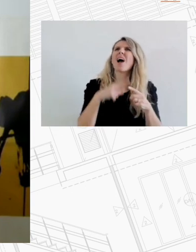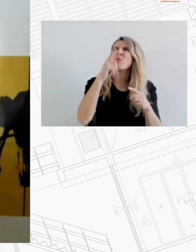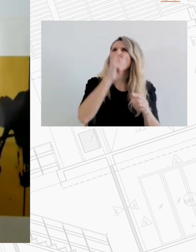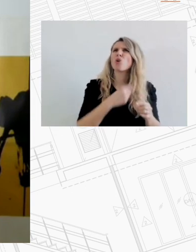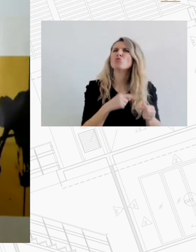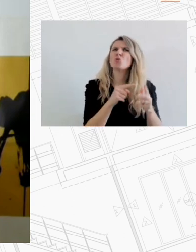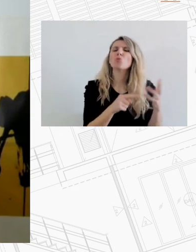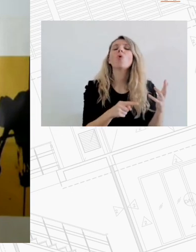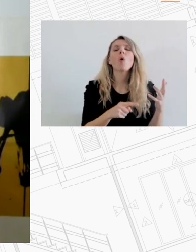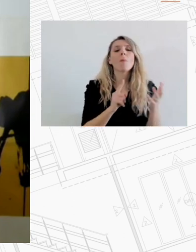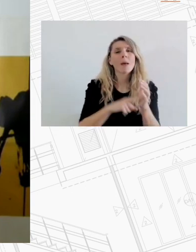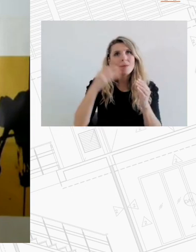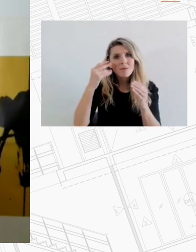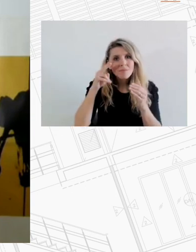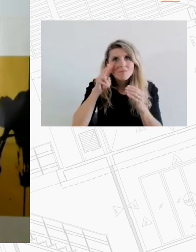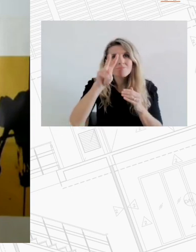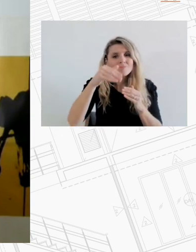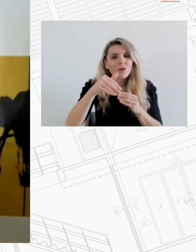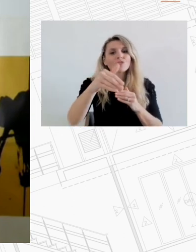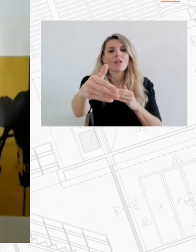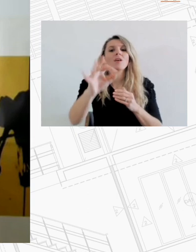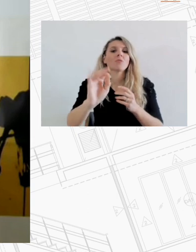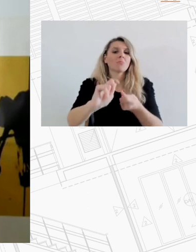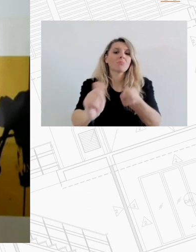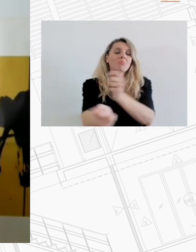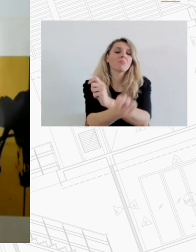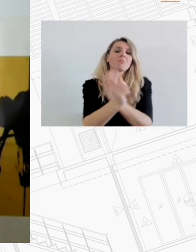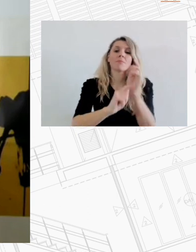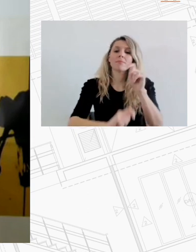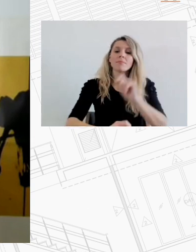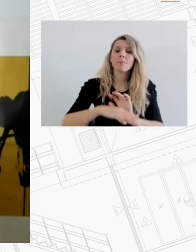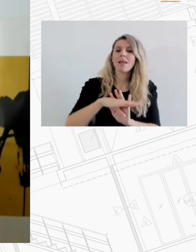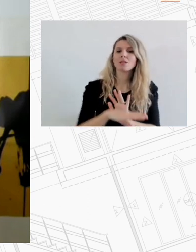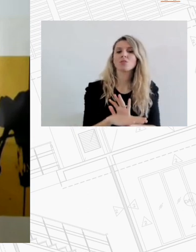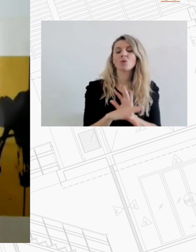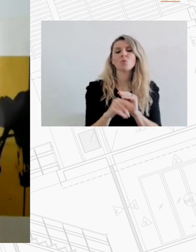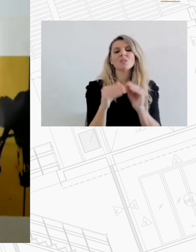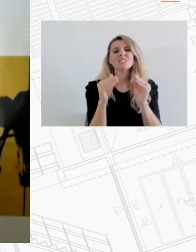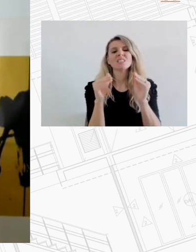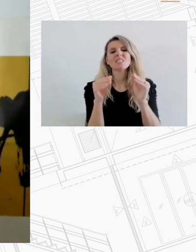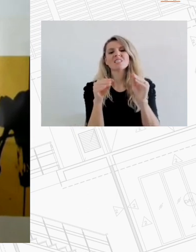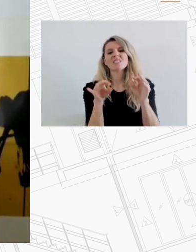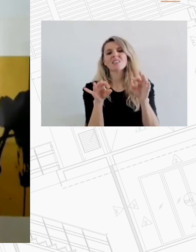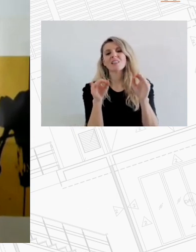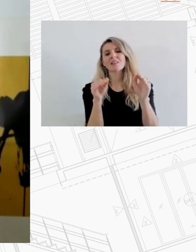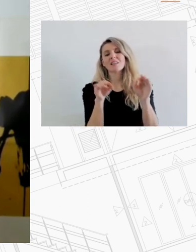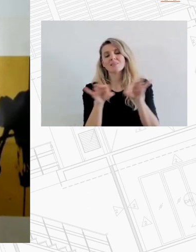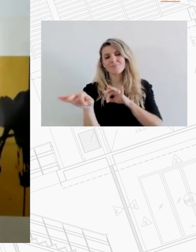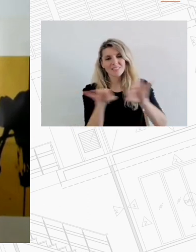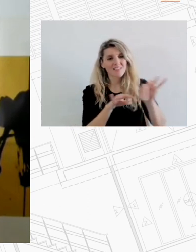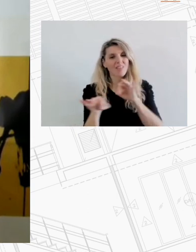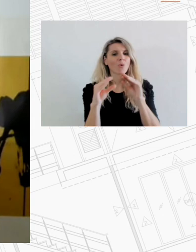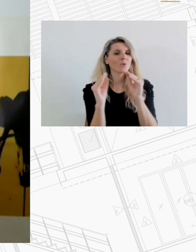και προφανώς να δημιουργηθεί το κατάλληλο πλαίσιο για μια στηραστική πολιτική η οποία θα κοιτάζει όλες αυτές τις επιμέρους